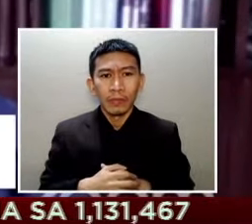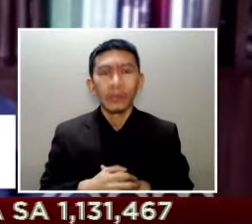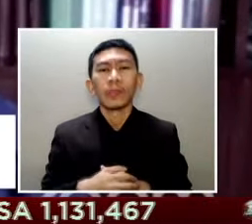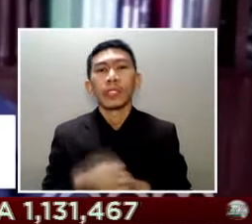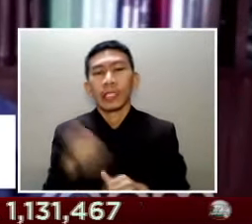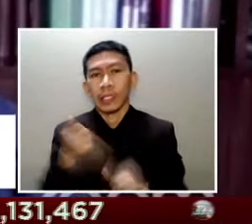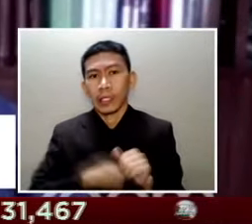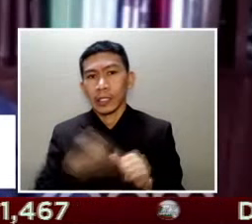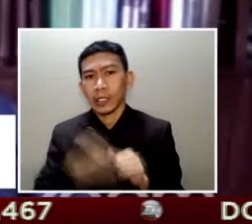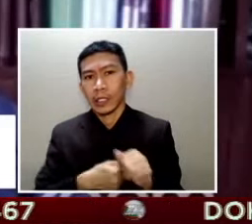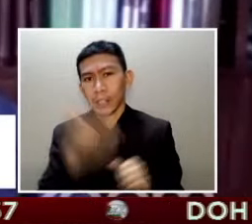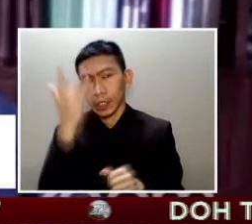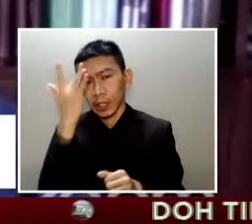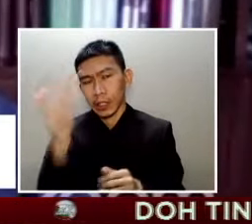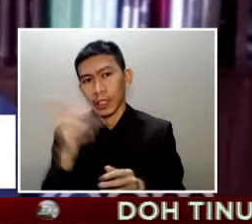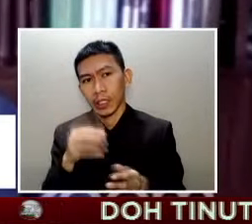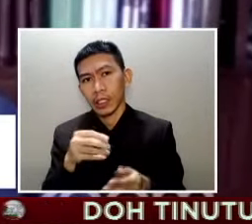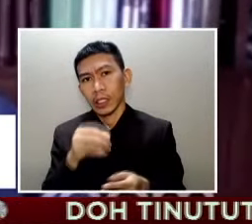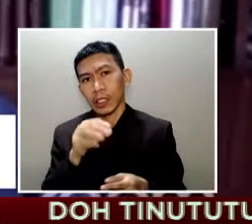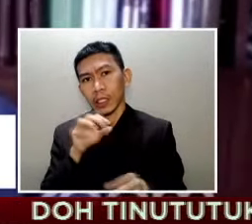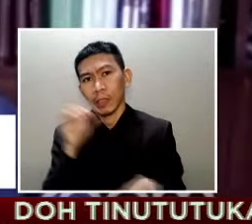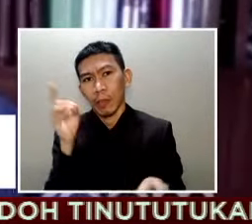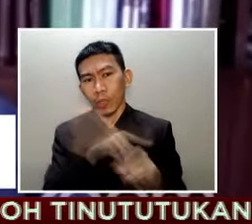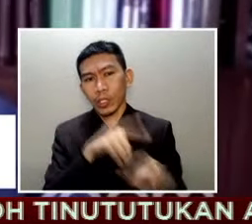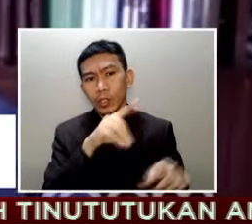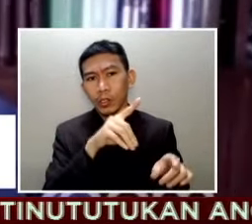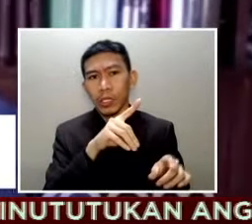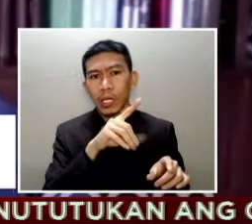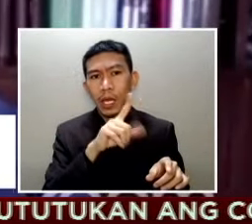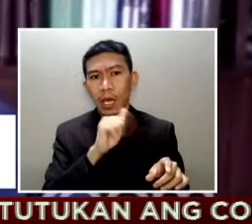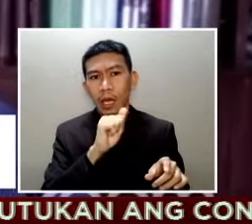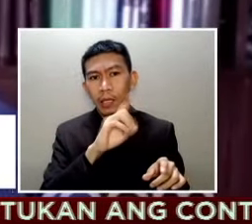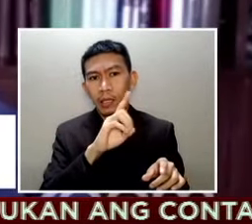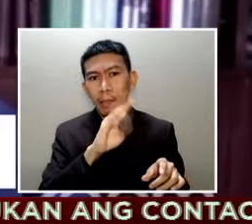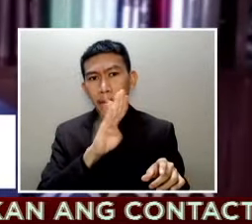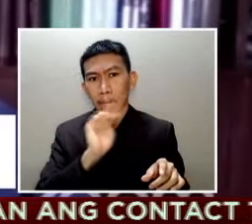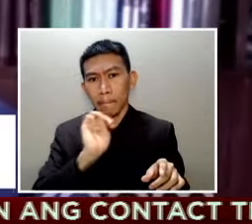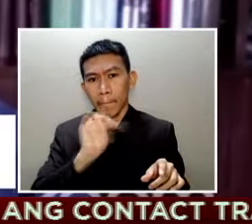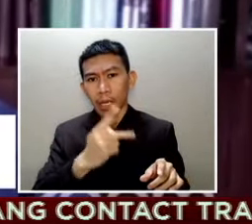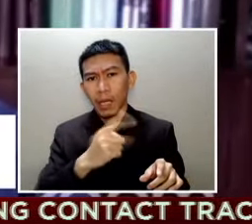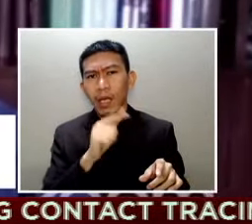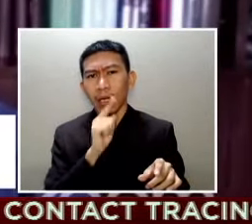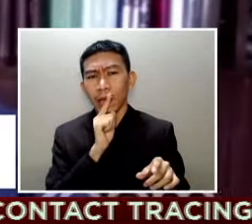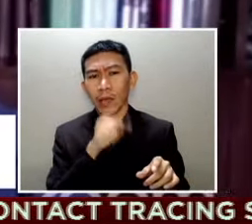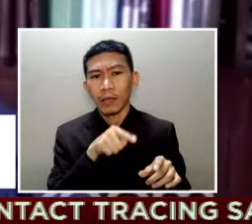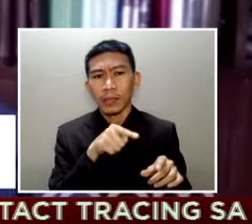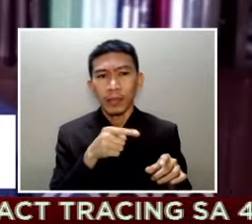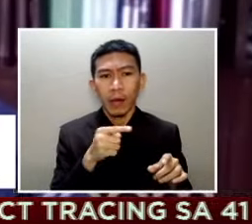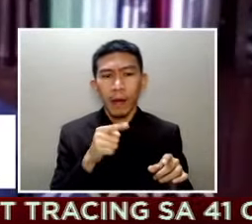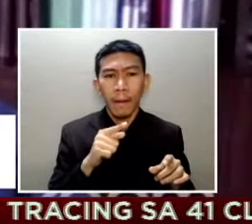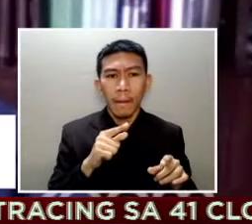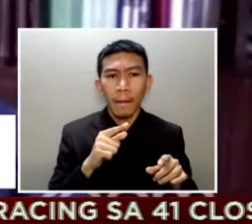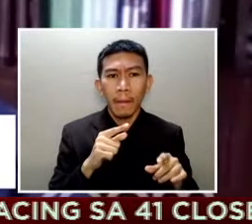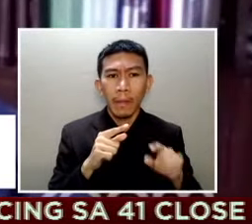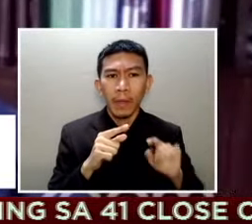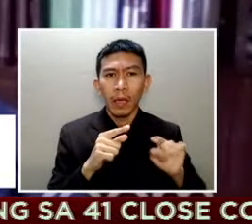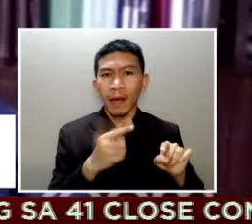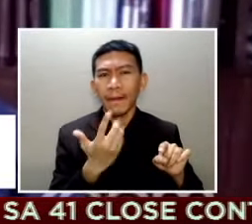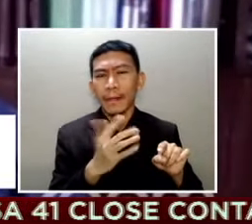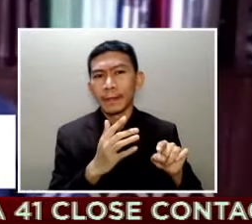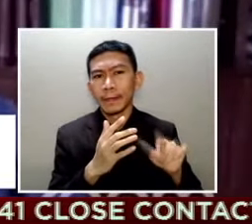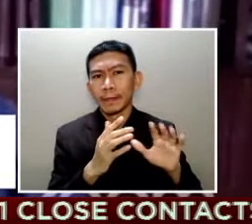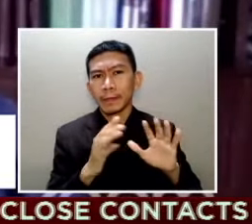to BSP government Benjamin Jocno This is blood money Don't be complicit in the